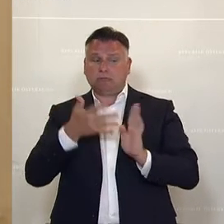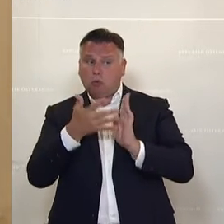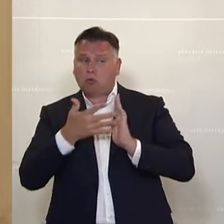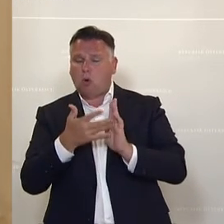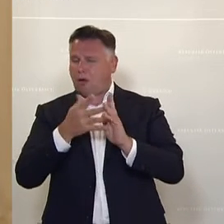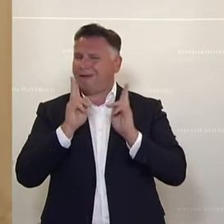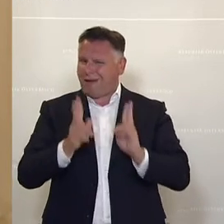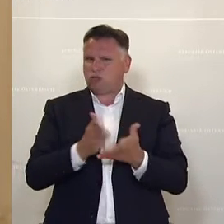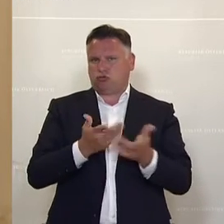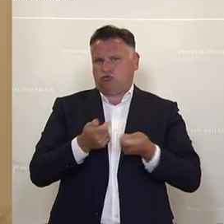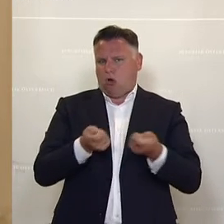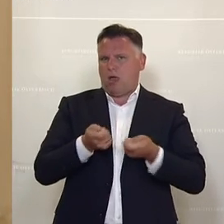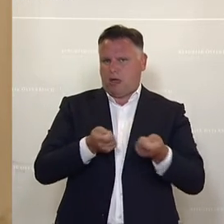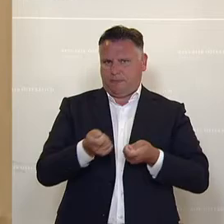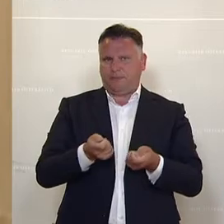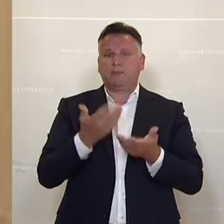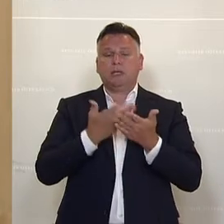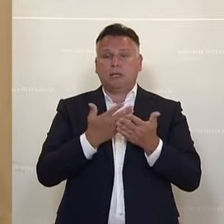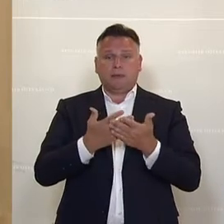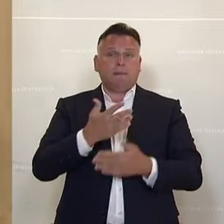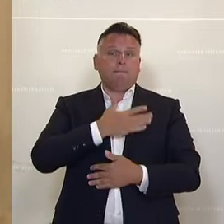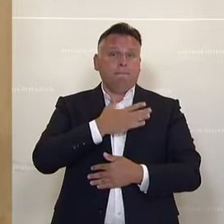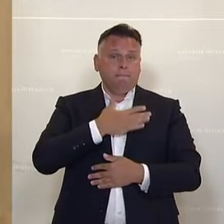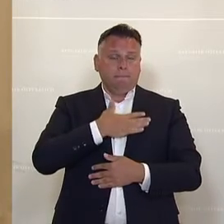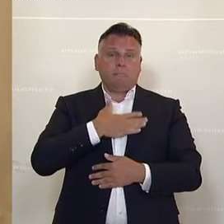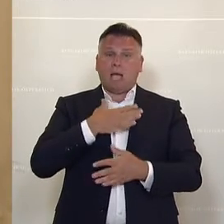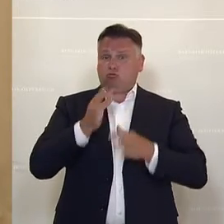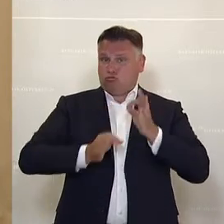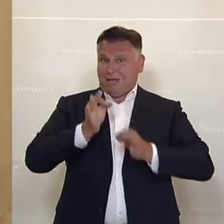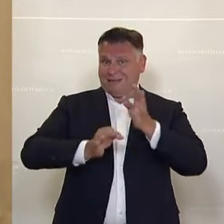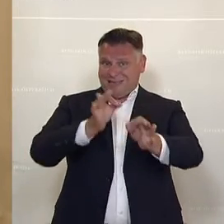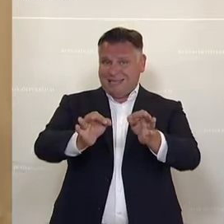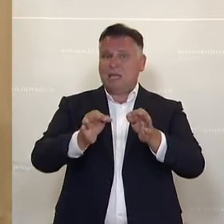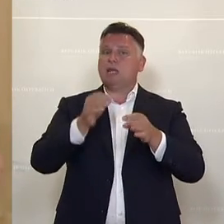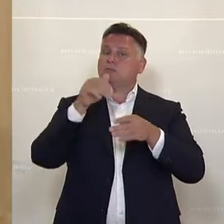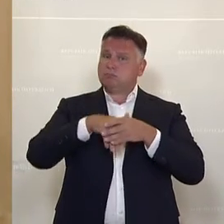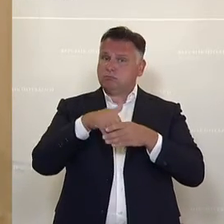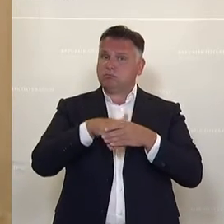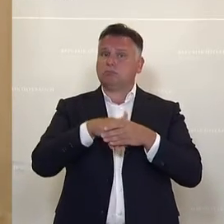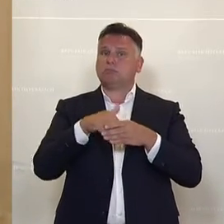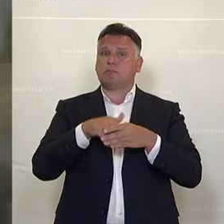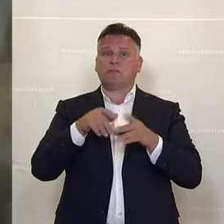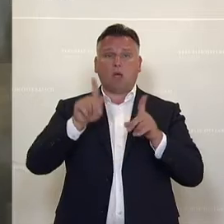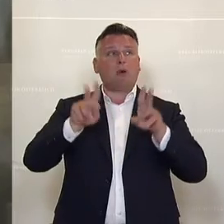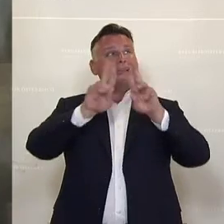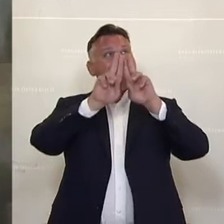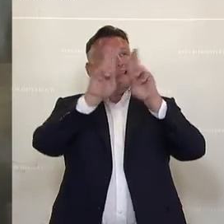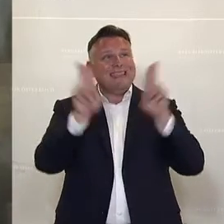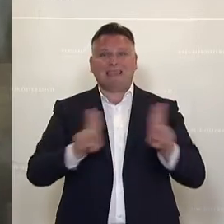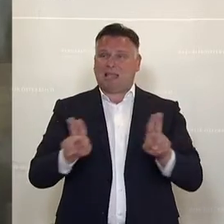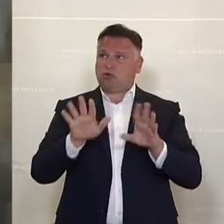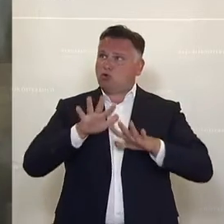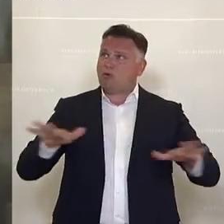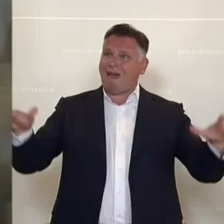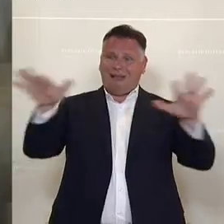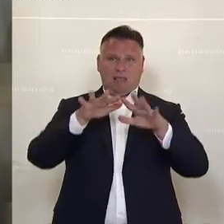Deshalb umfasst eine von uns erarbeitende Strategie auch Handlungsfehler im internationalen Kontext,